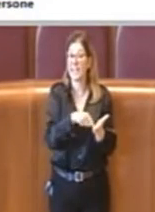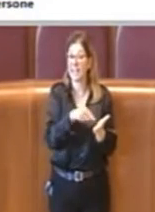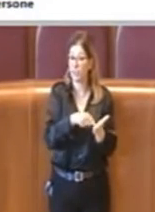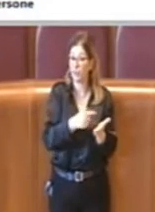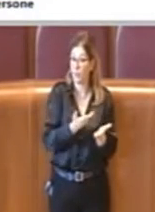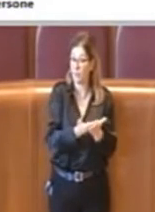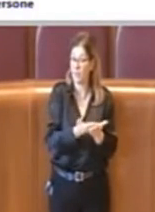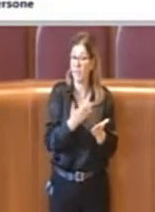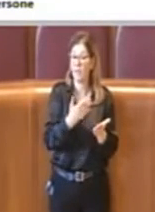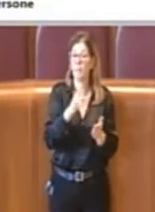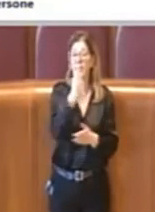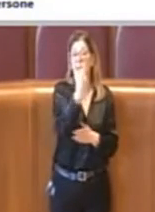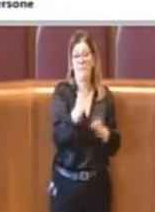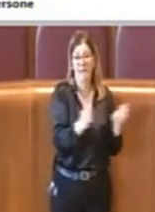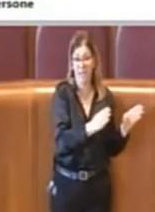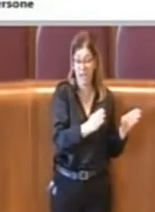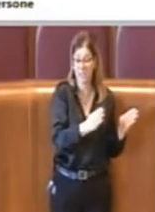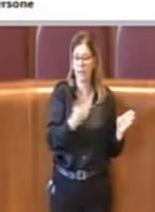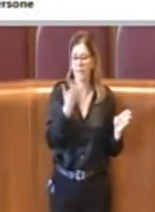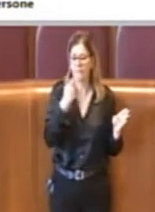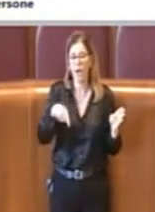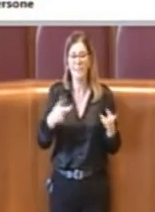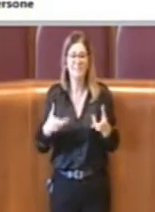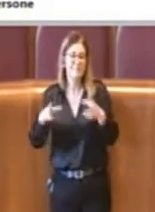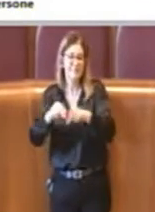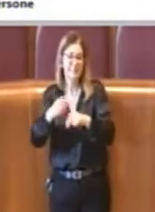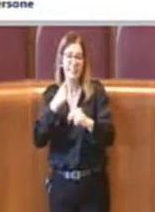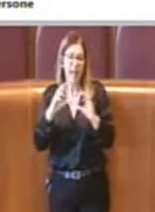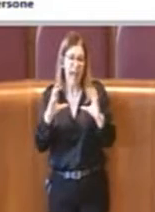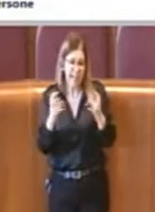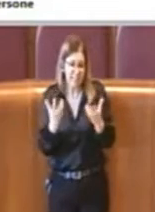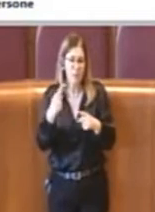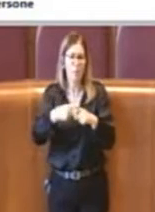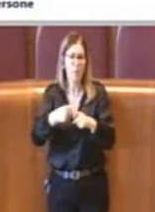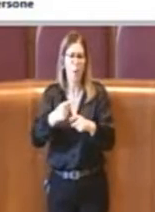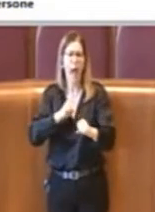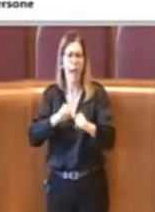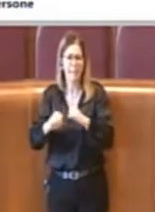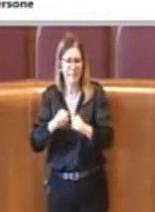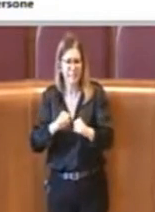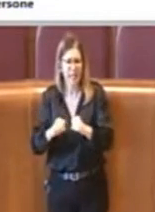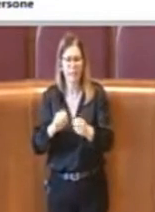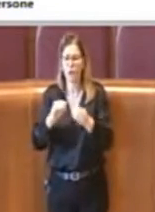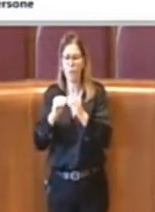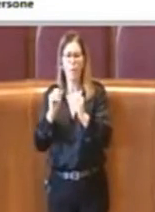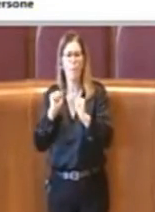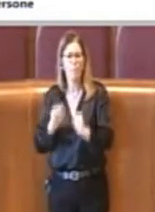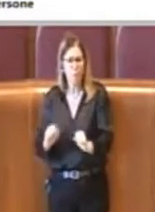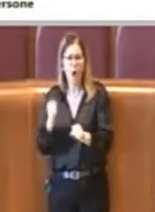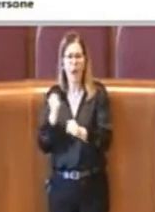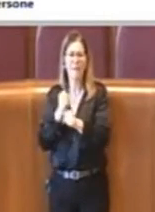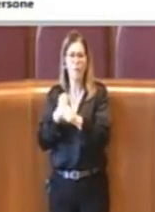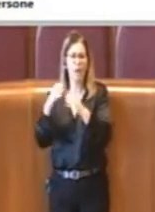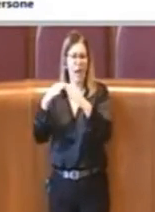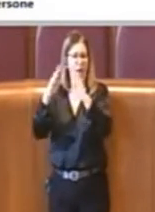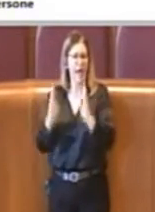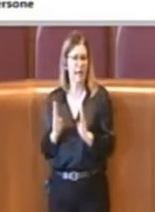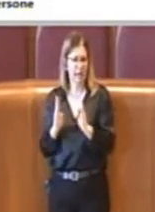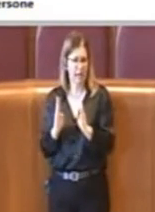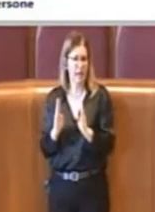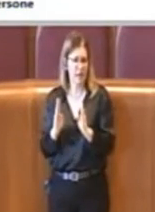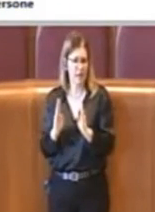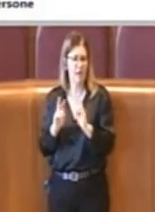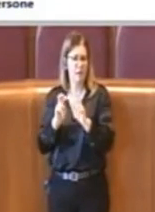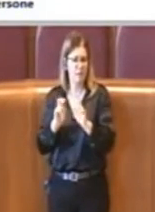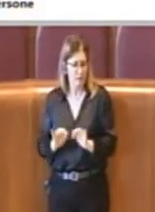riattivando il lavoro degli artisti e degli amministrativi anche tramite smart working e comunque sempre garantendo